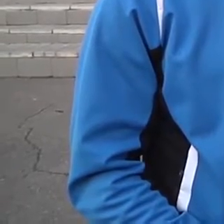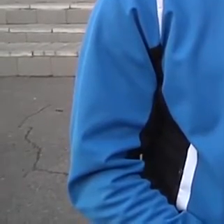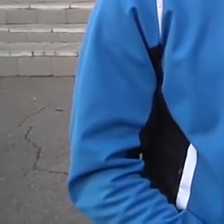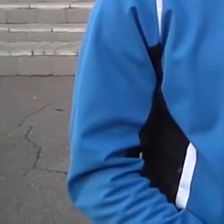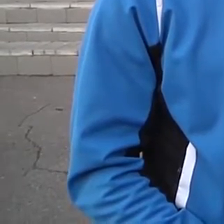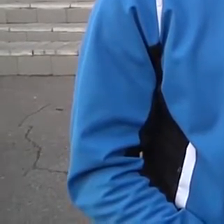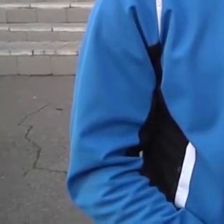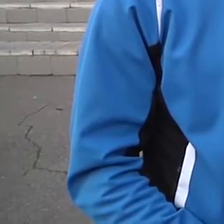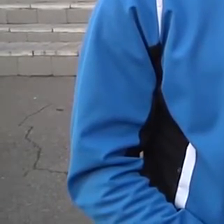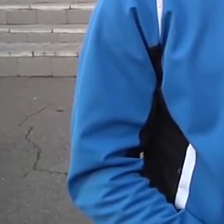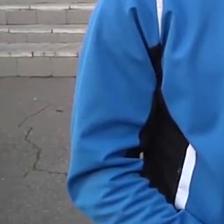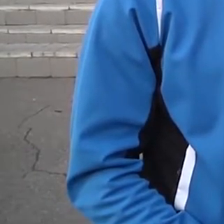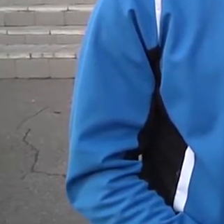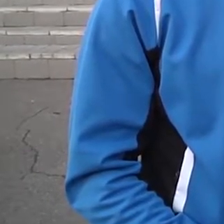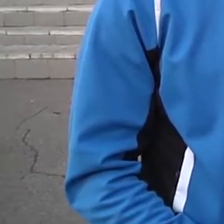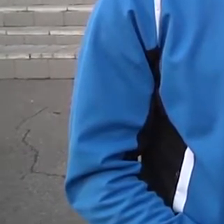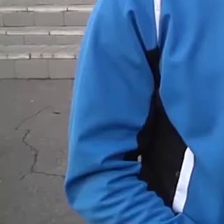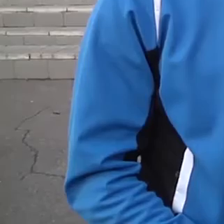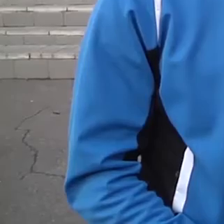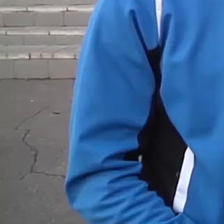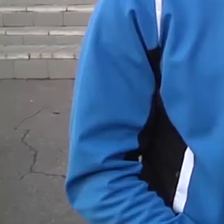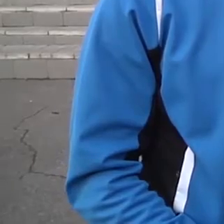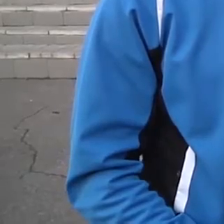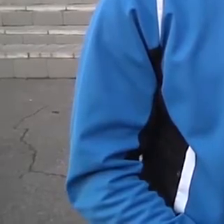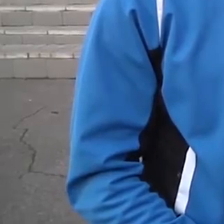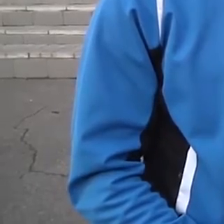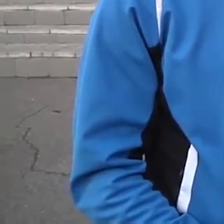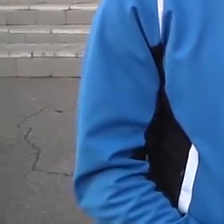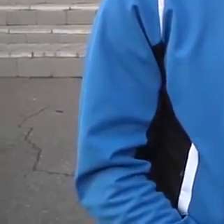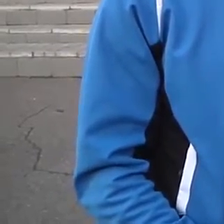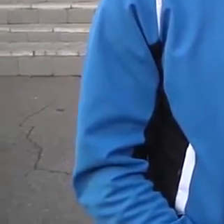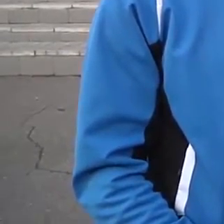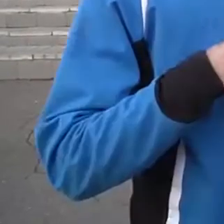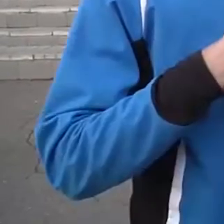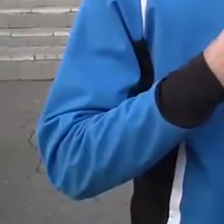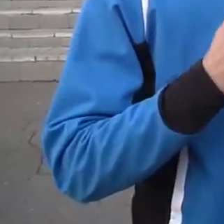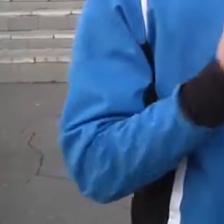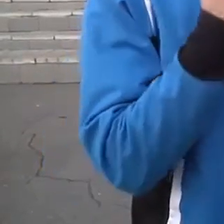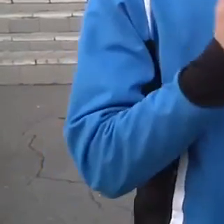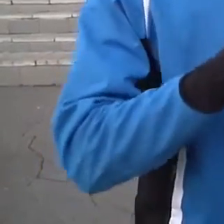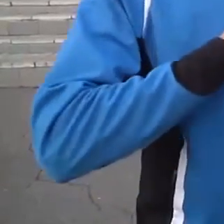а на далеке майбутнє ще не бачить своїх планів.